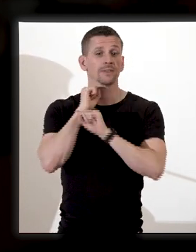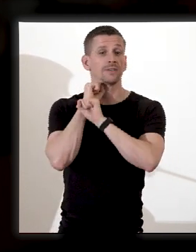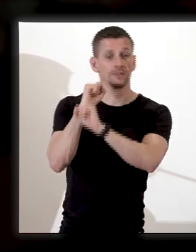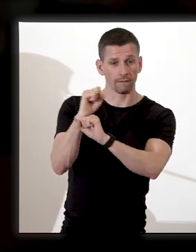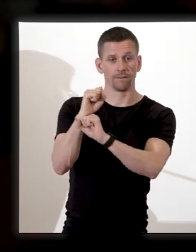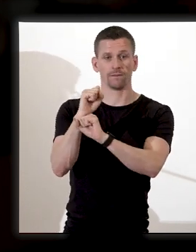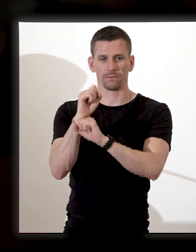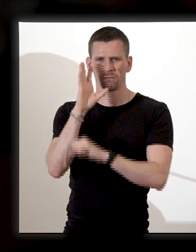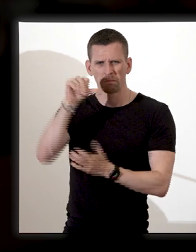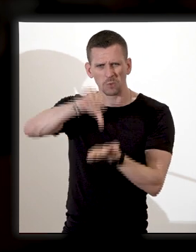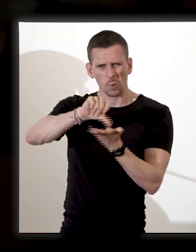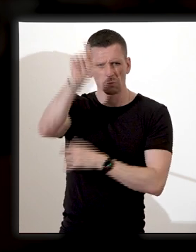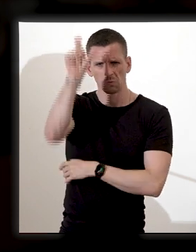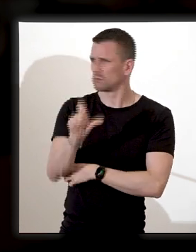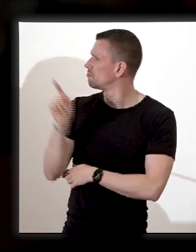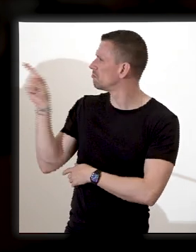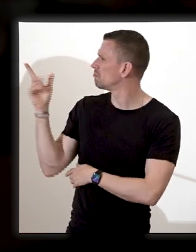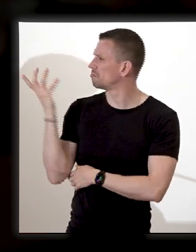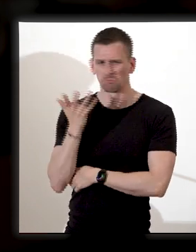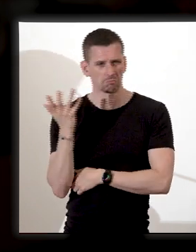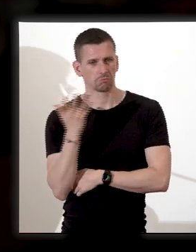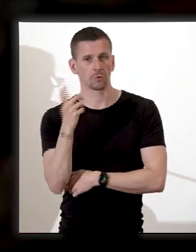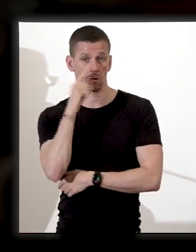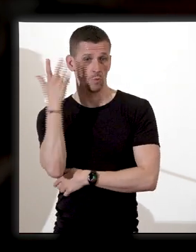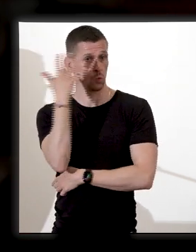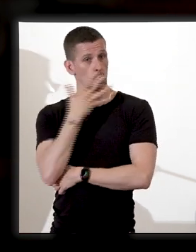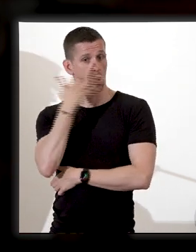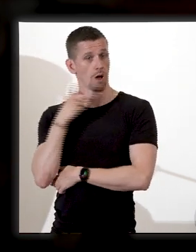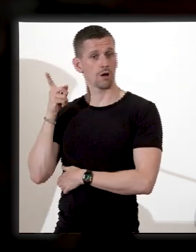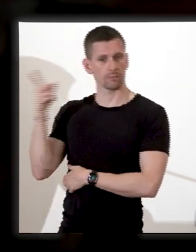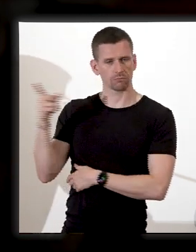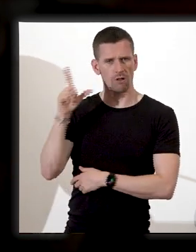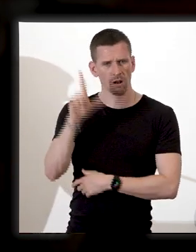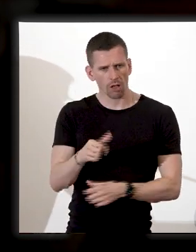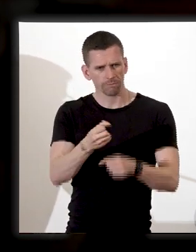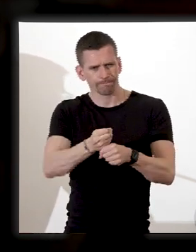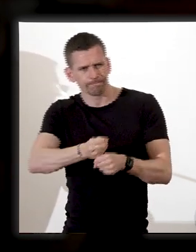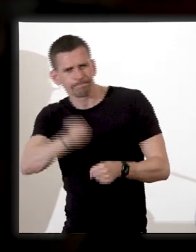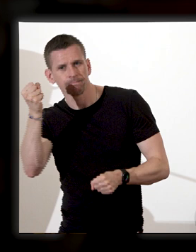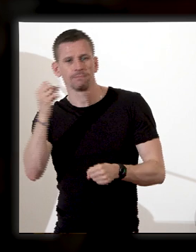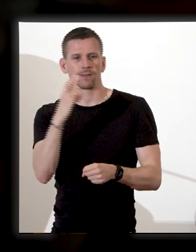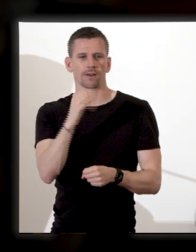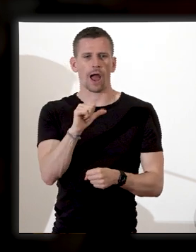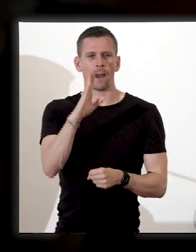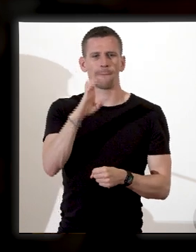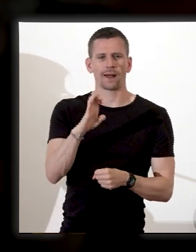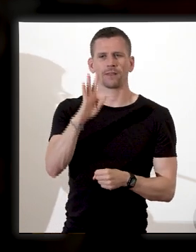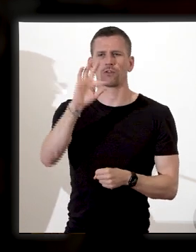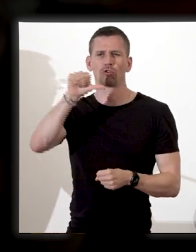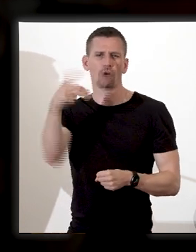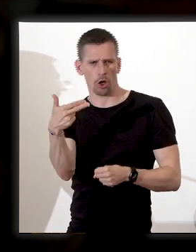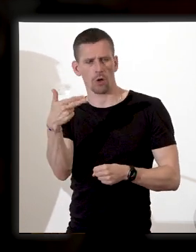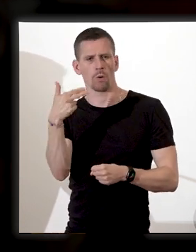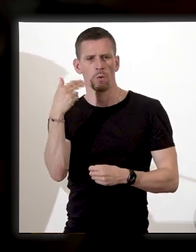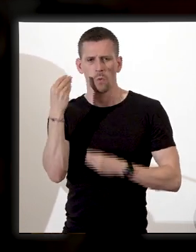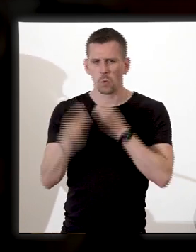armé d'une barre de cabestan ou d'une rame et qui la brandit contre un assaillant invisible, peut-être